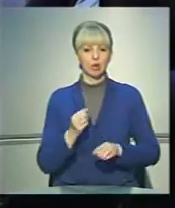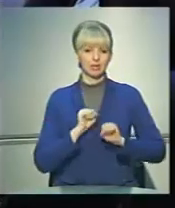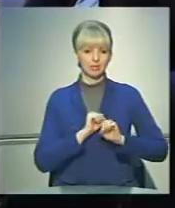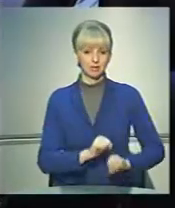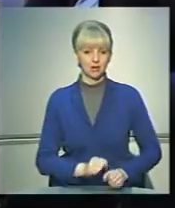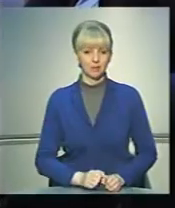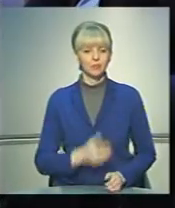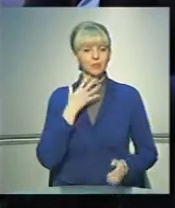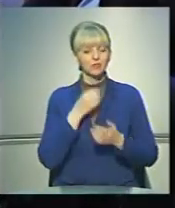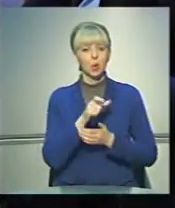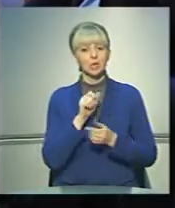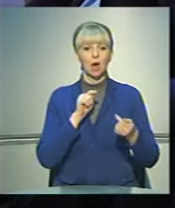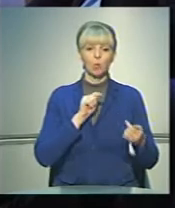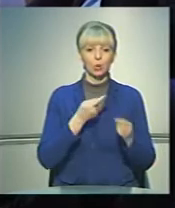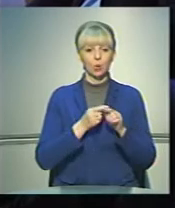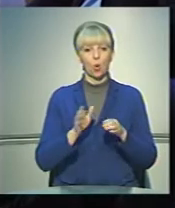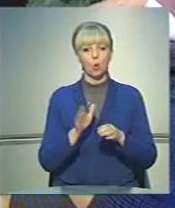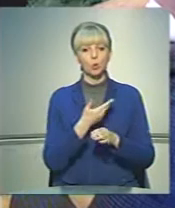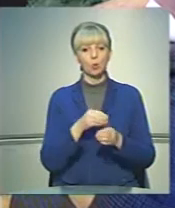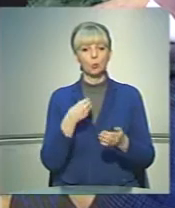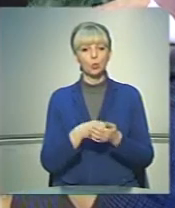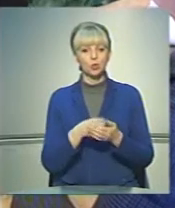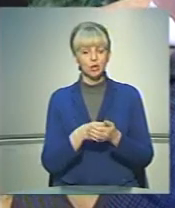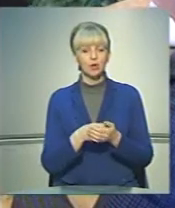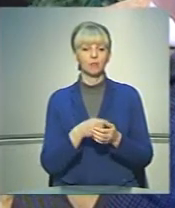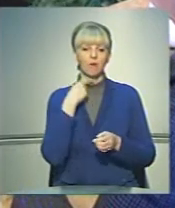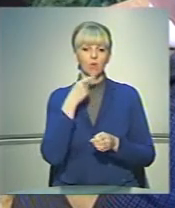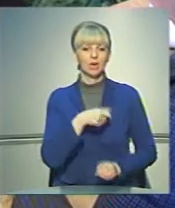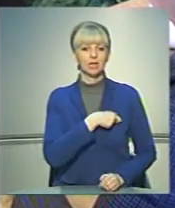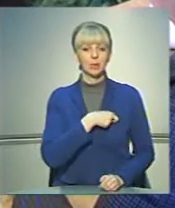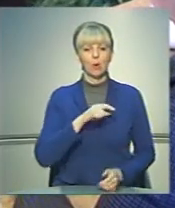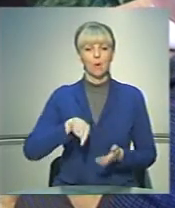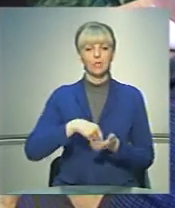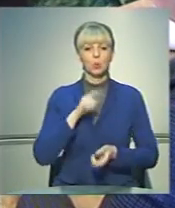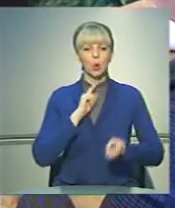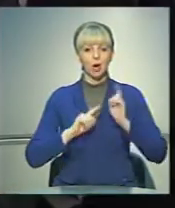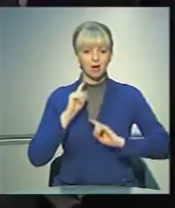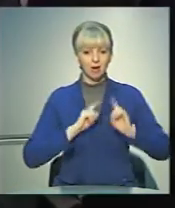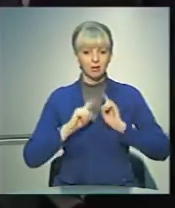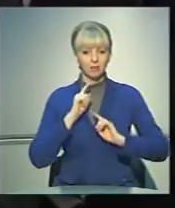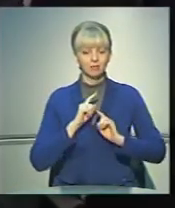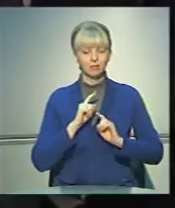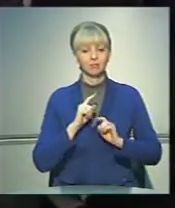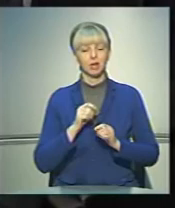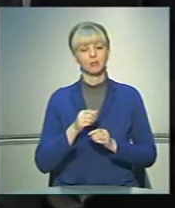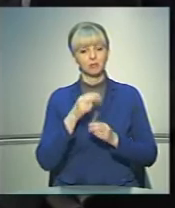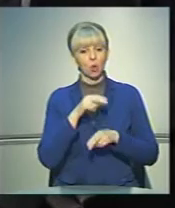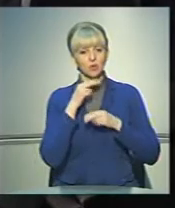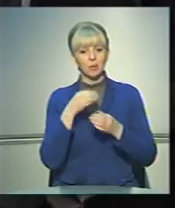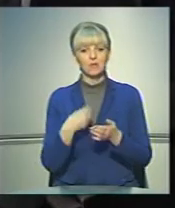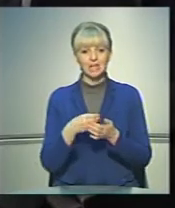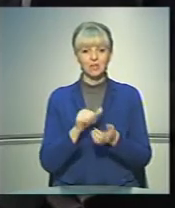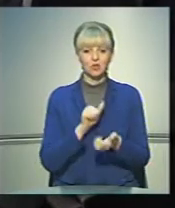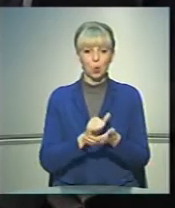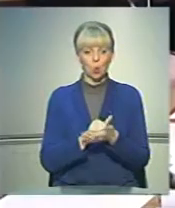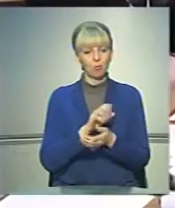Свої за та проти такого розподілу бюджетних коштів висловлювали депутати Чернівецької міської ради. Особливих зауважень фінансовий